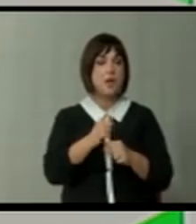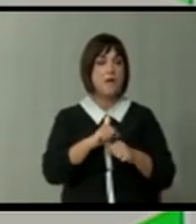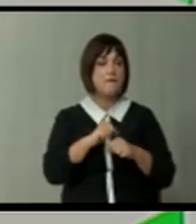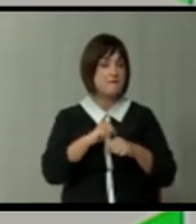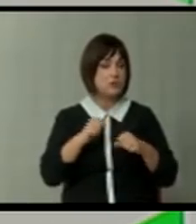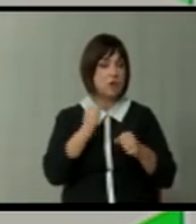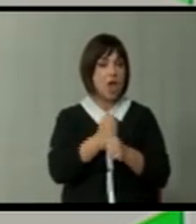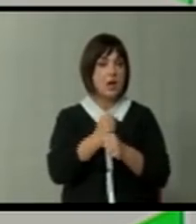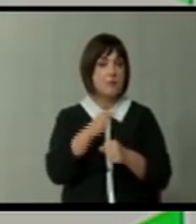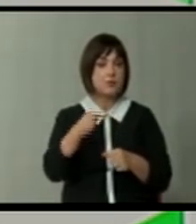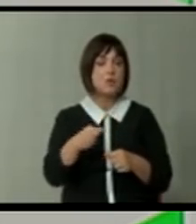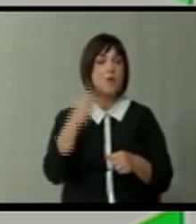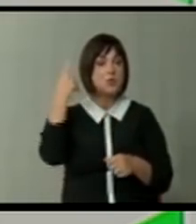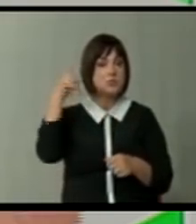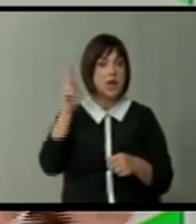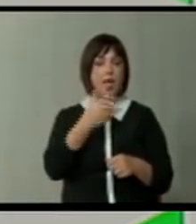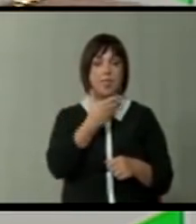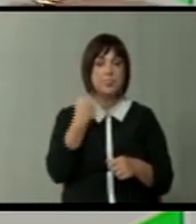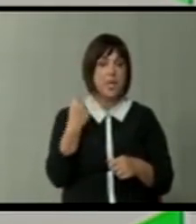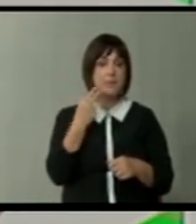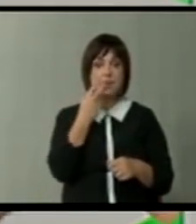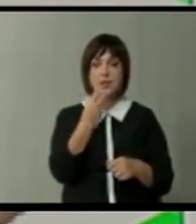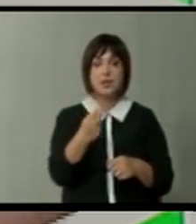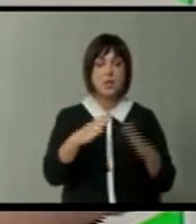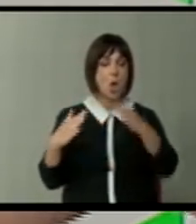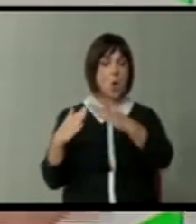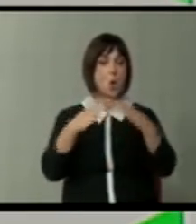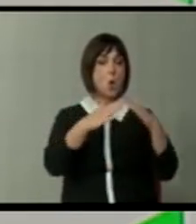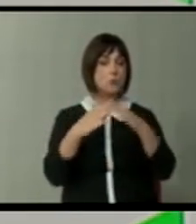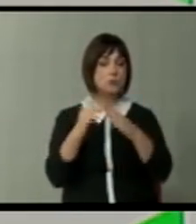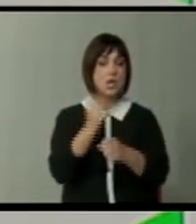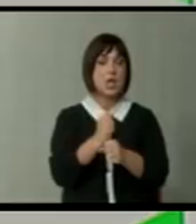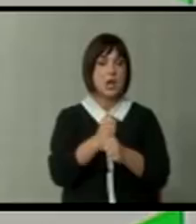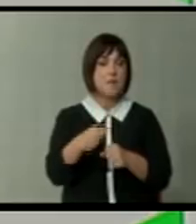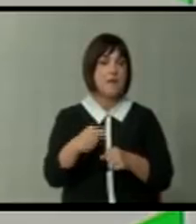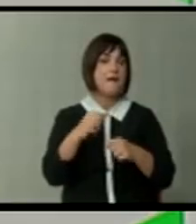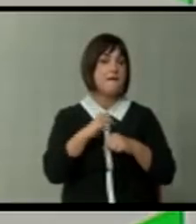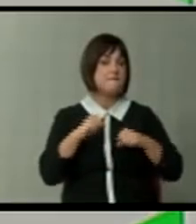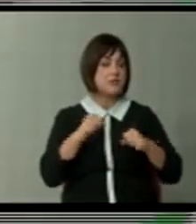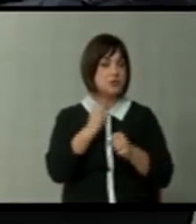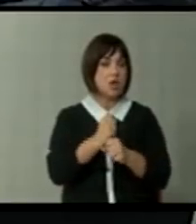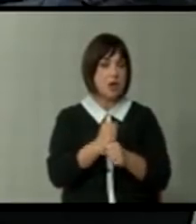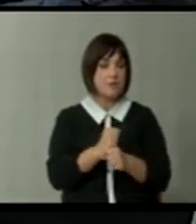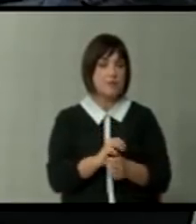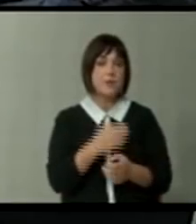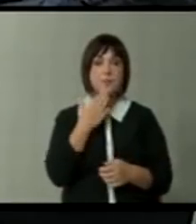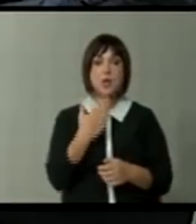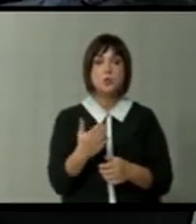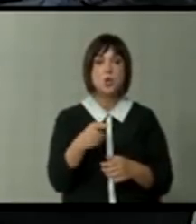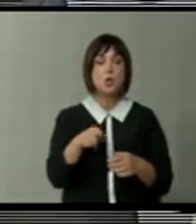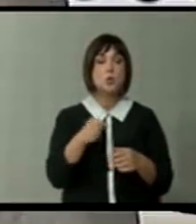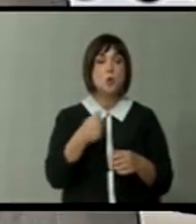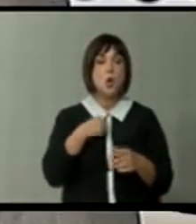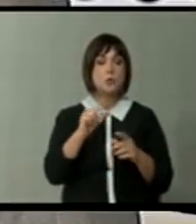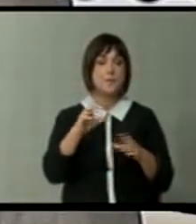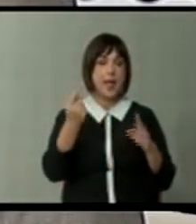работа во странство, ама нема да ме гледат комшите дека работам физичка работа. Благодарам. Тука